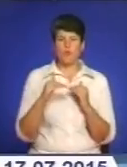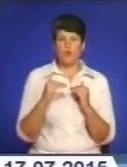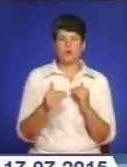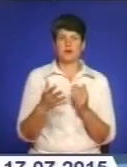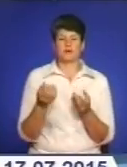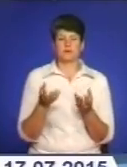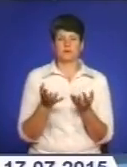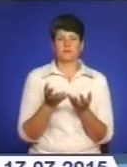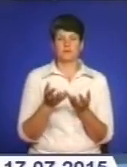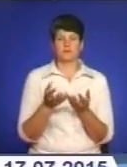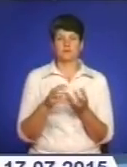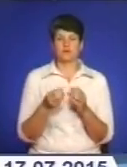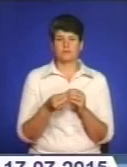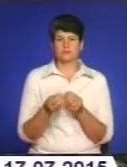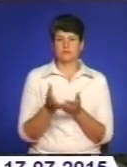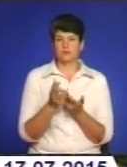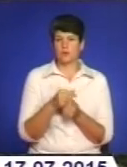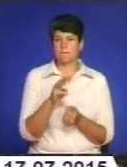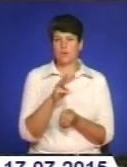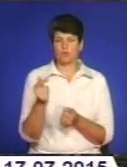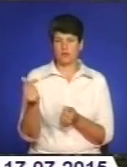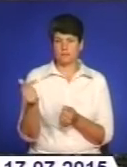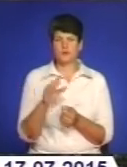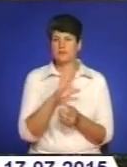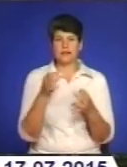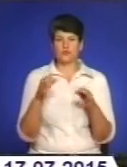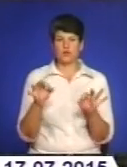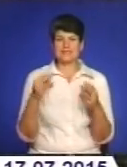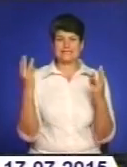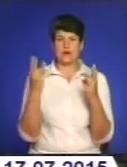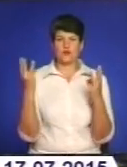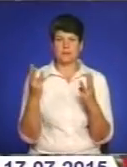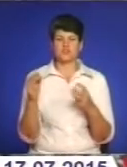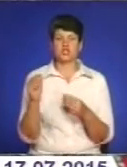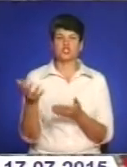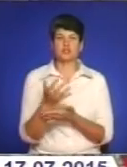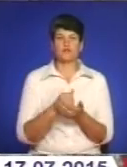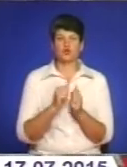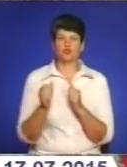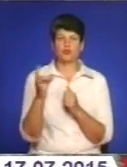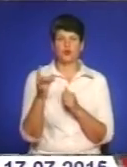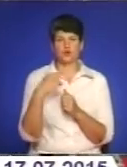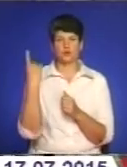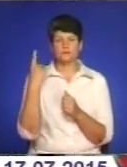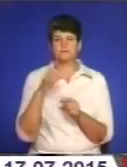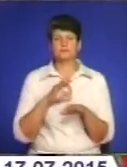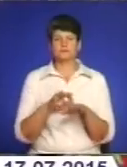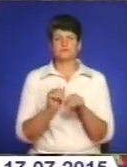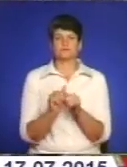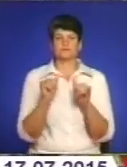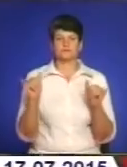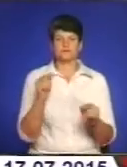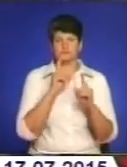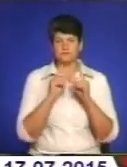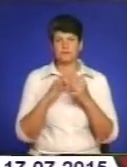обчислюють мільйонами гривень. Щоб не допустити загорань під час жнив, у кожному районі краю провели розширені наради. Сільгосп